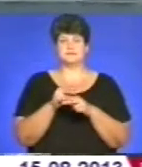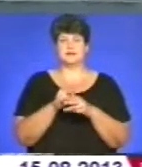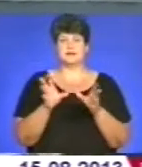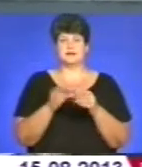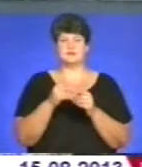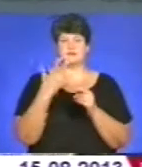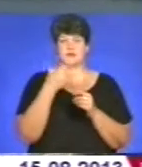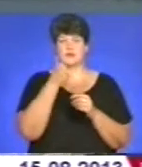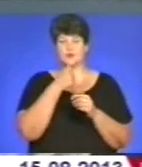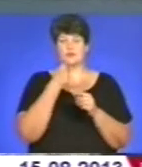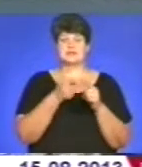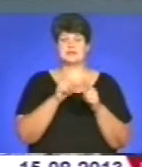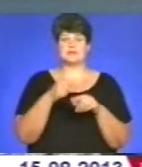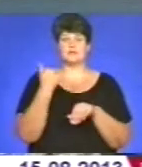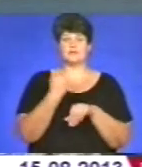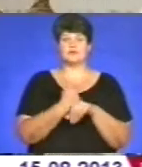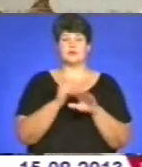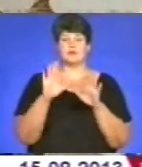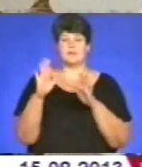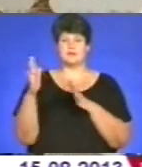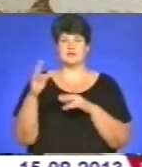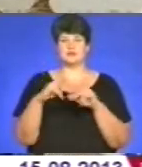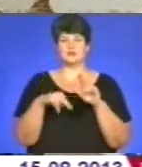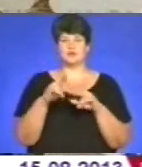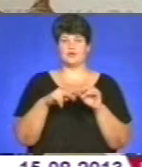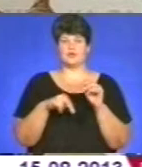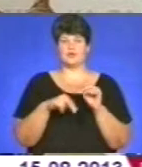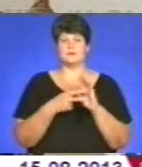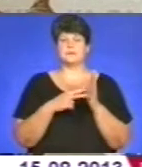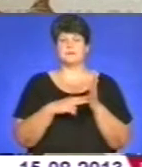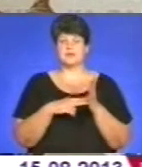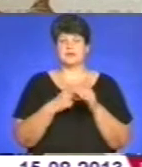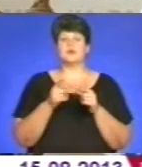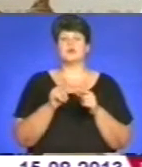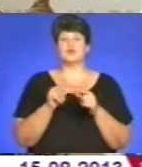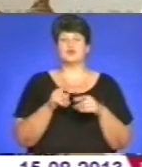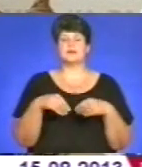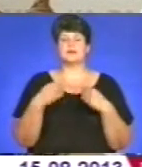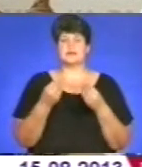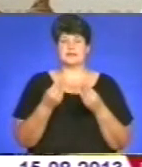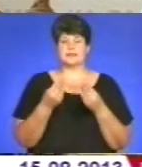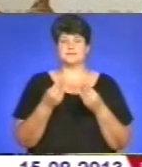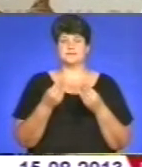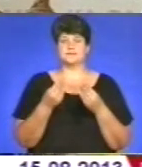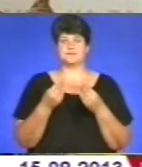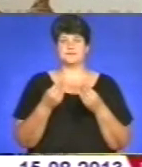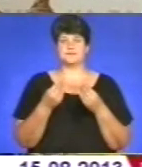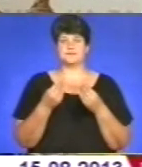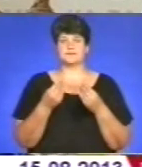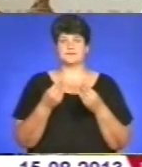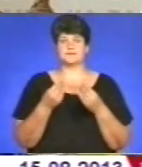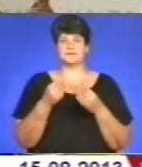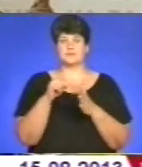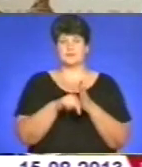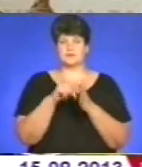основний документ для забудовників та архітекторів. Що дає, так би сказати, саме суть